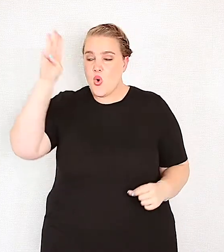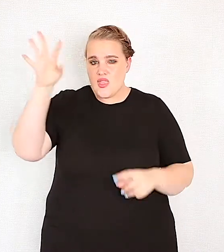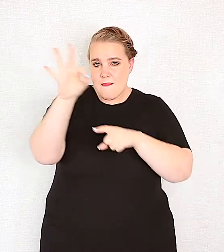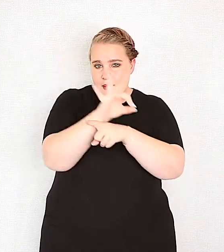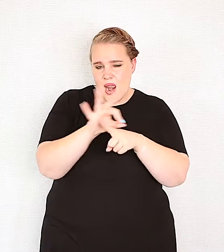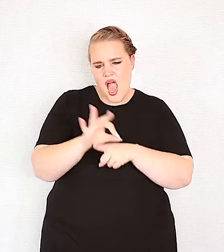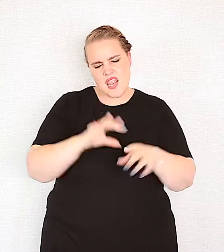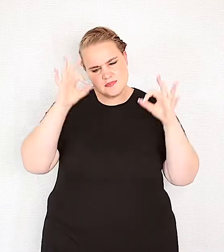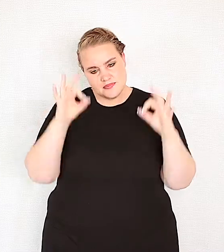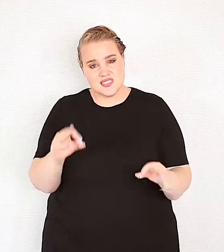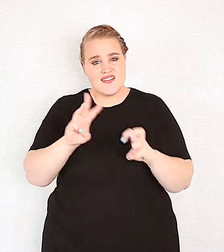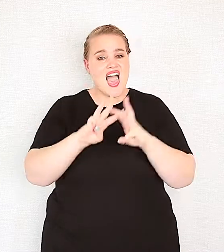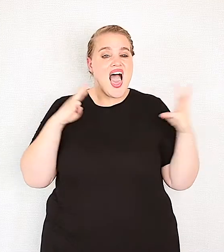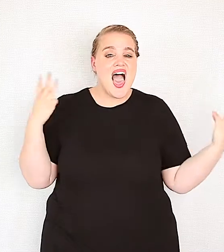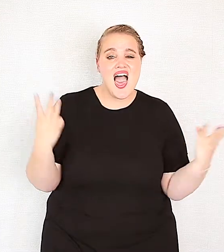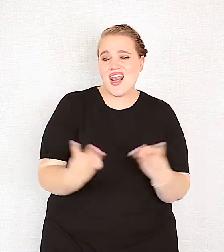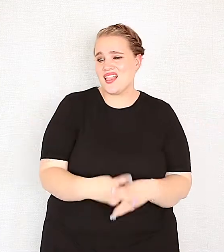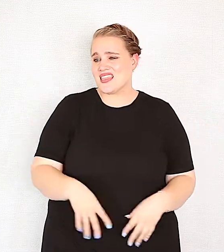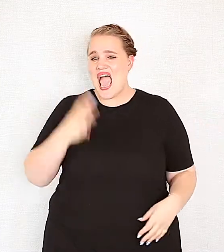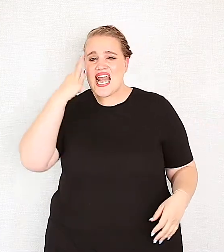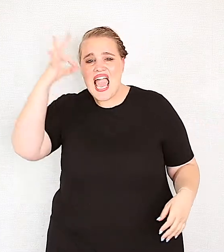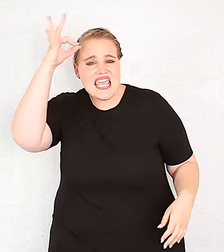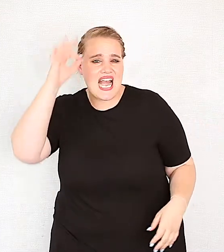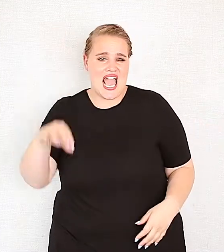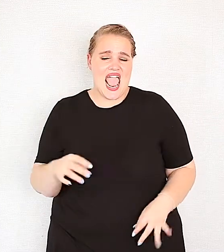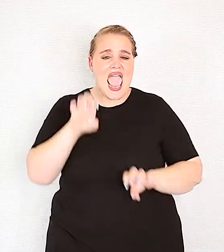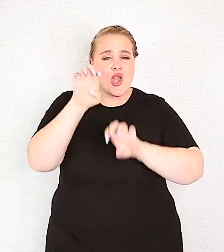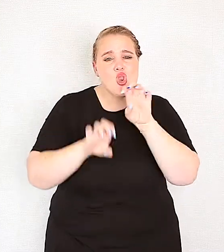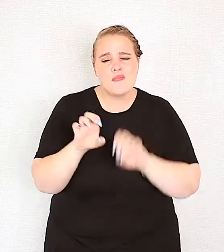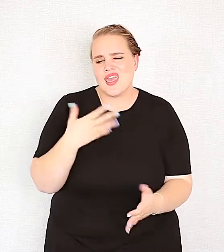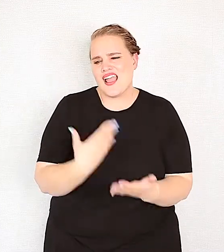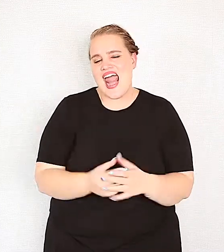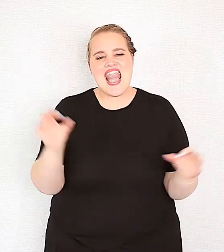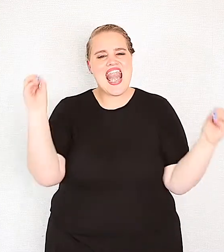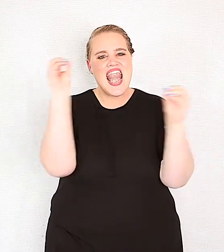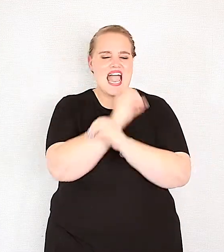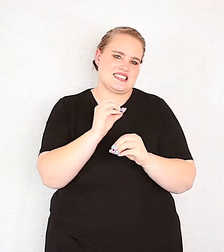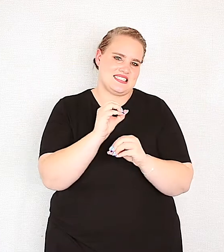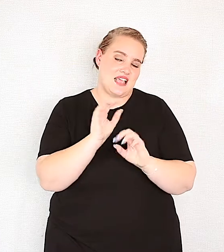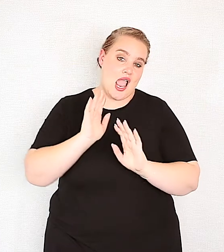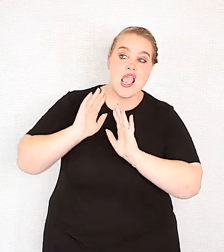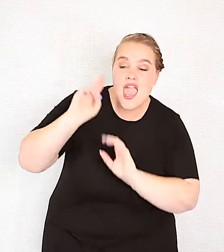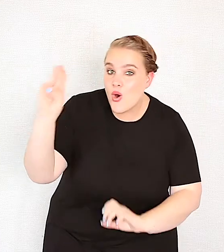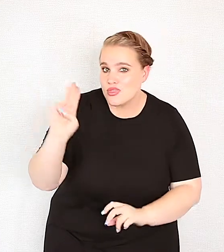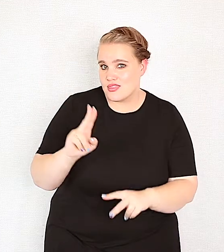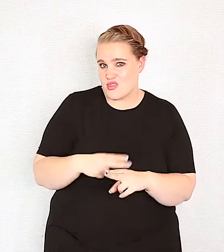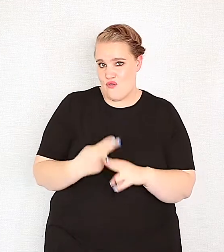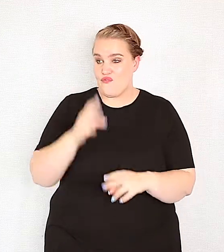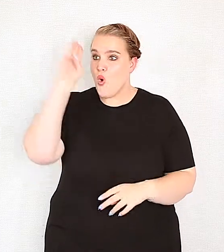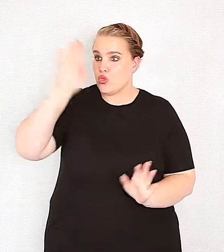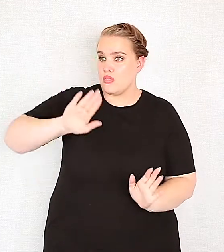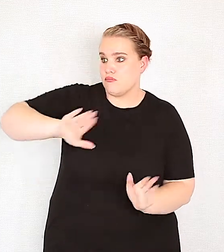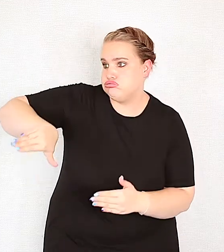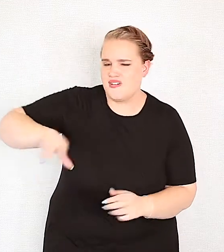God iets beplan, kan die wereld machte en regerings en ekonomie niks kan dit van God afkeer, of van strijk